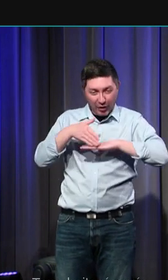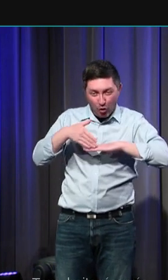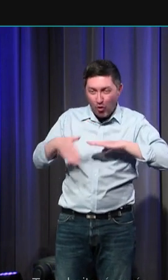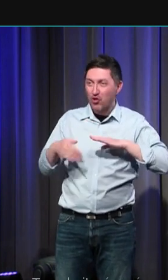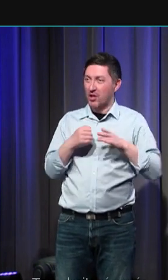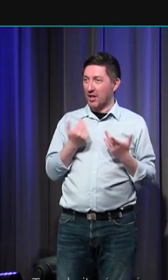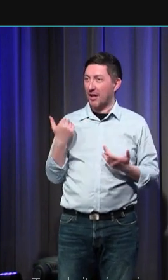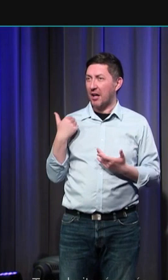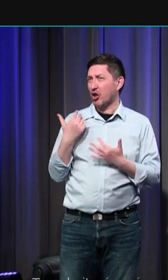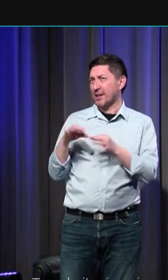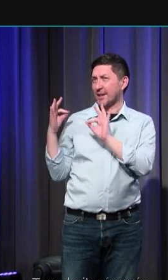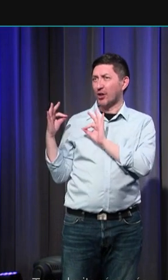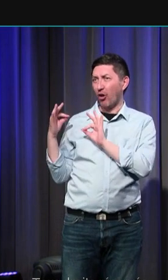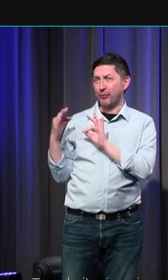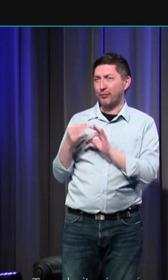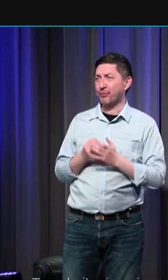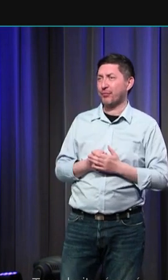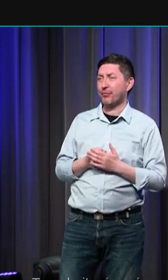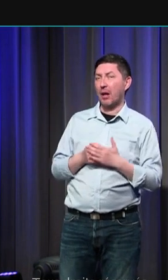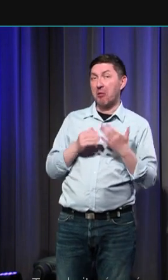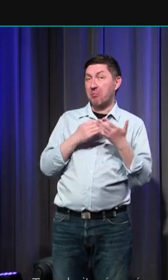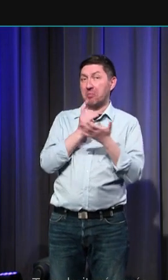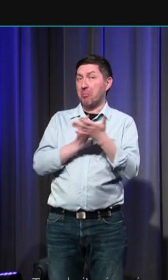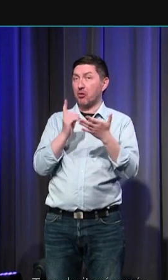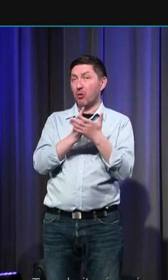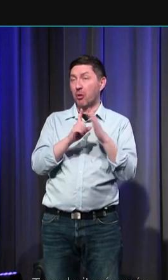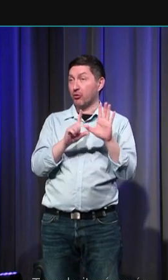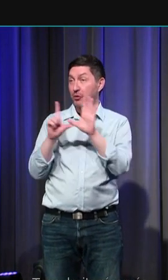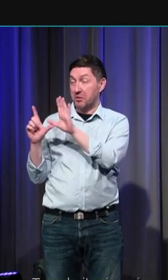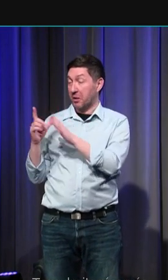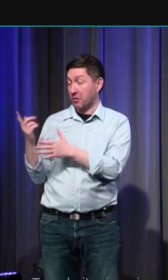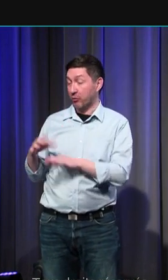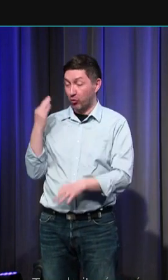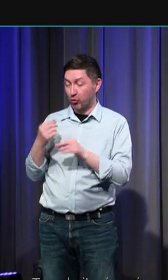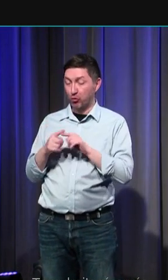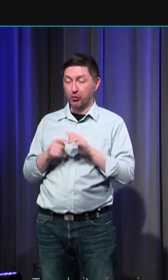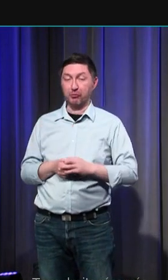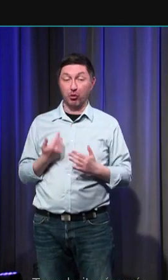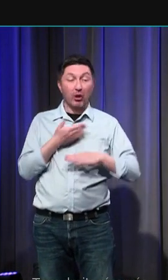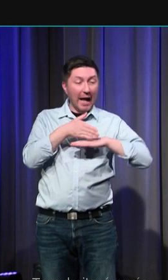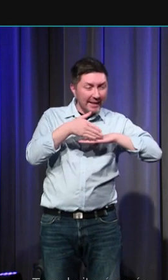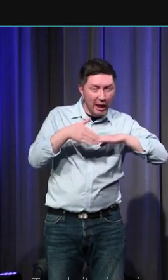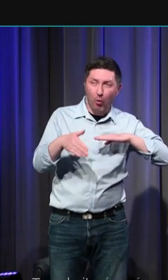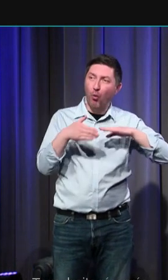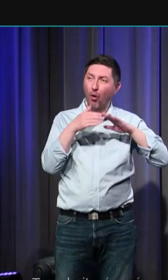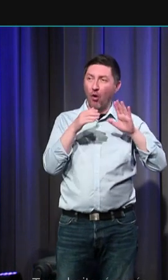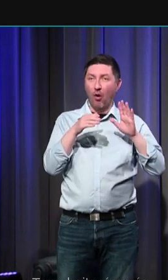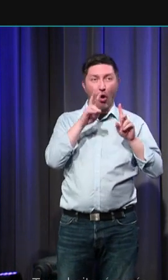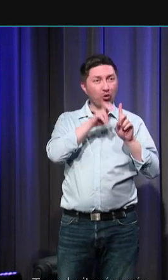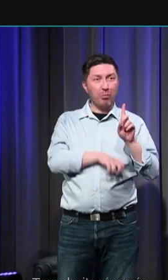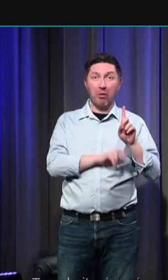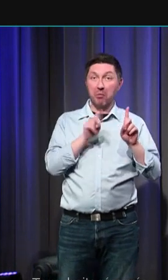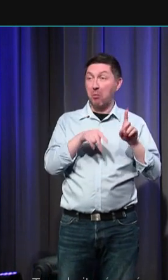du sol qu'on a fait il y a une dizaine d'années en Seine-et-Marne alors tout d'abord archéanthropologue c'est un métier passionnant